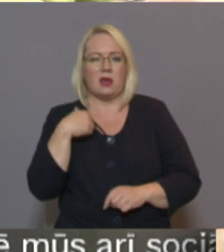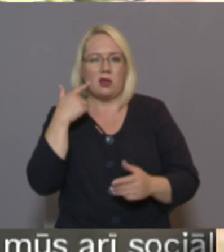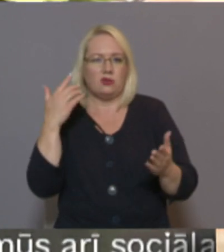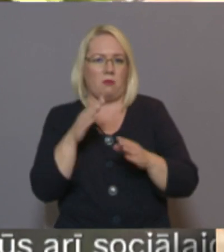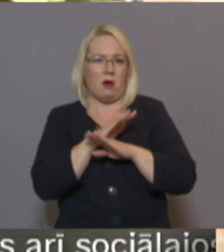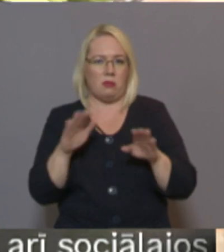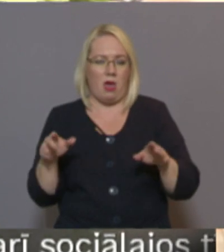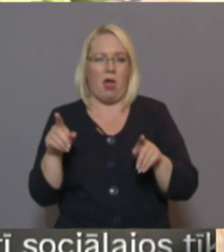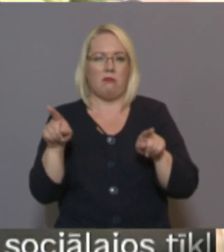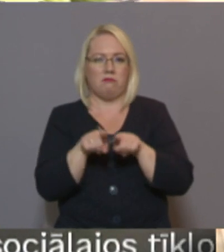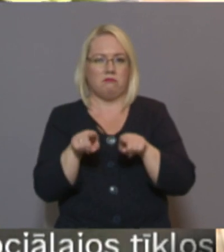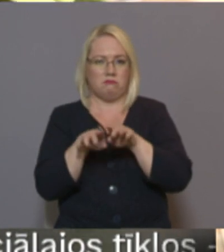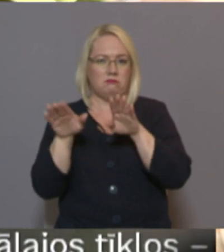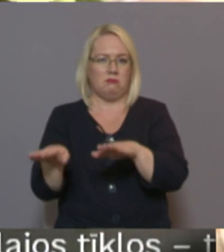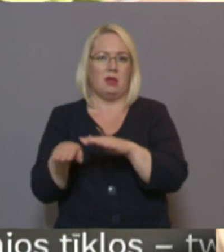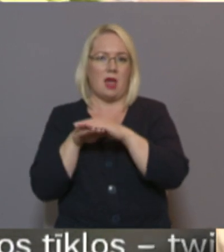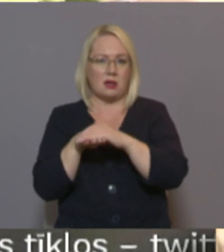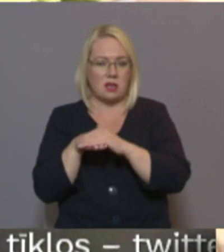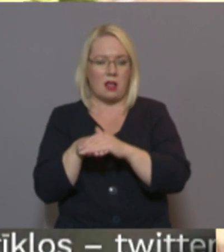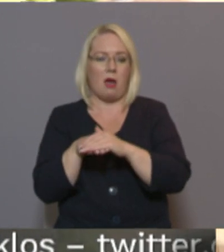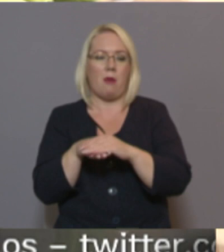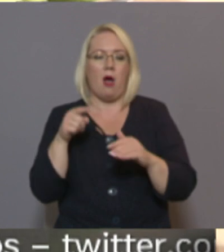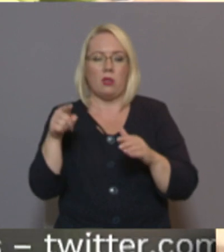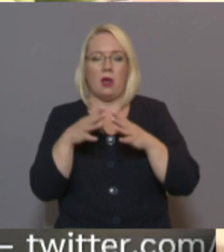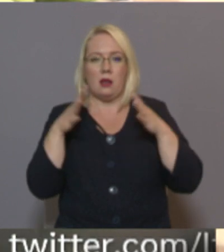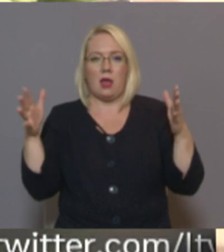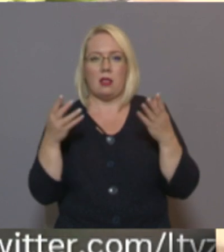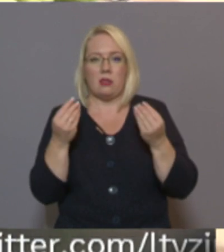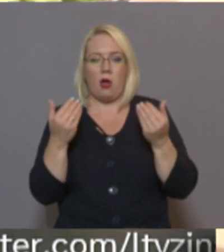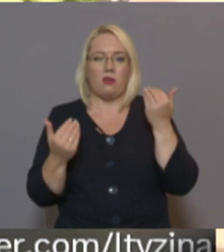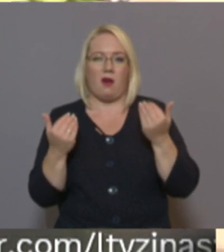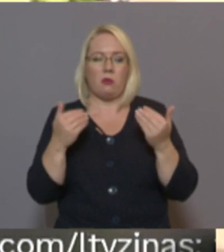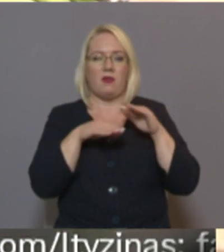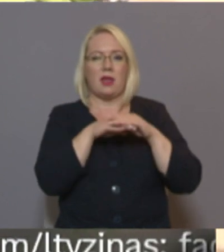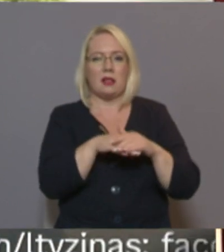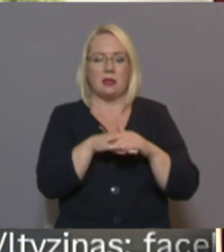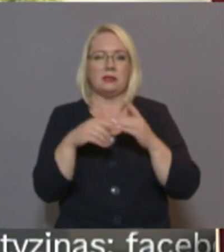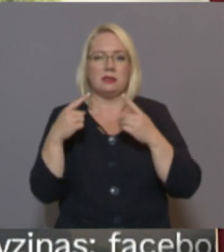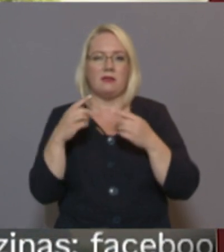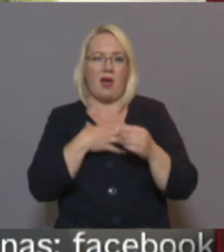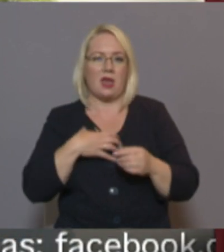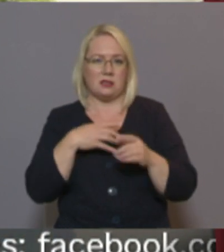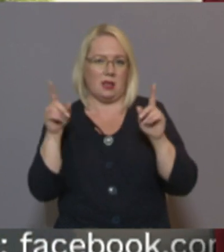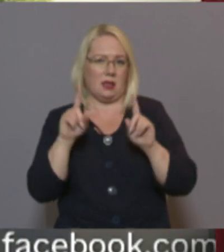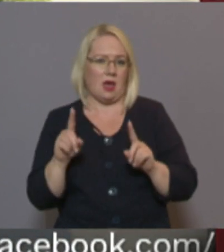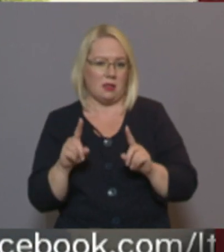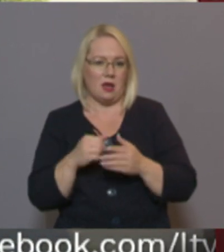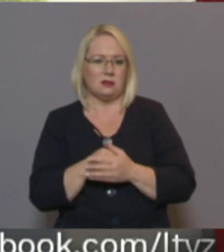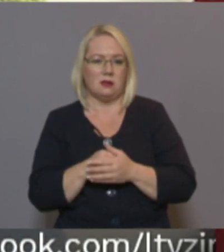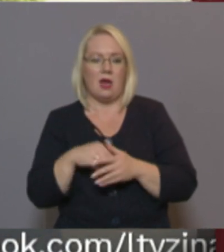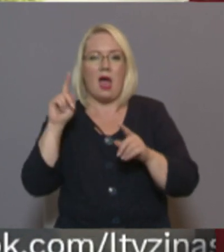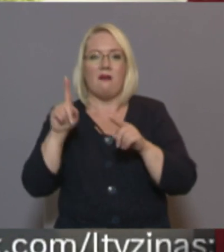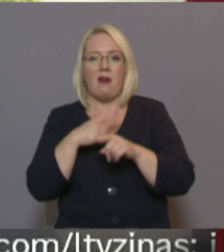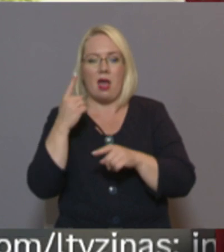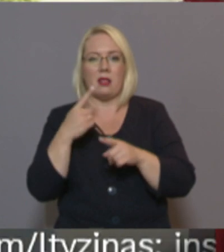puslīdz tāda, kāda viņa ir. Tā ir liela nauda, kur varbūt var ieguldīt vajadzīgākās vietās. Atjaunot vēl viņu, viņa jau no